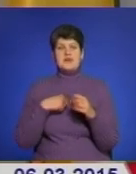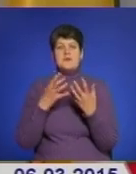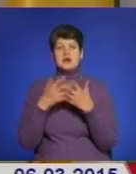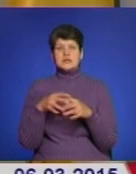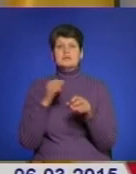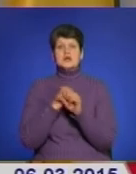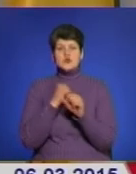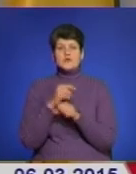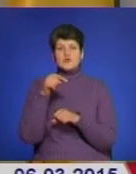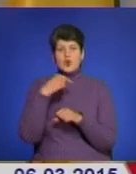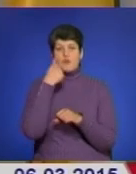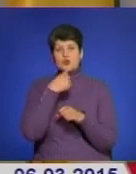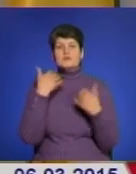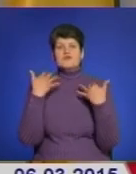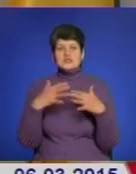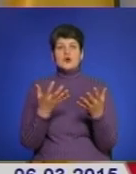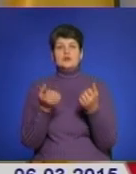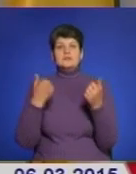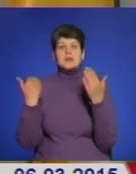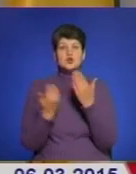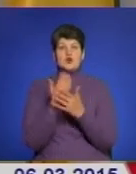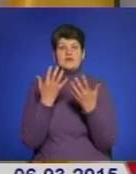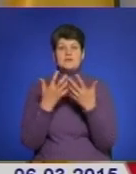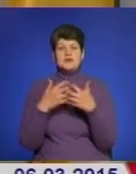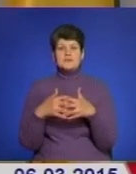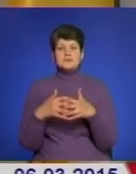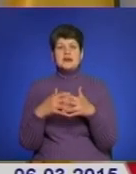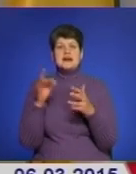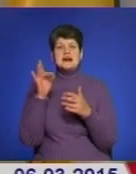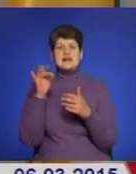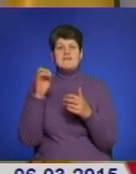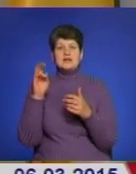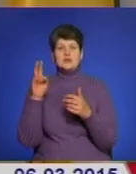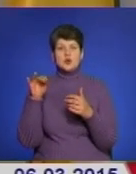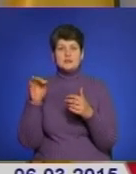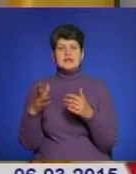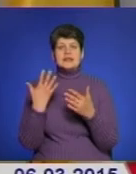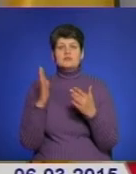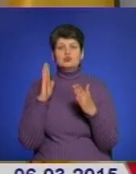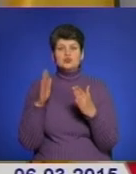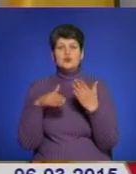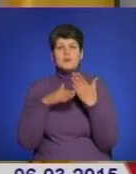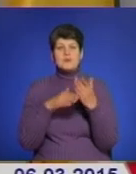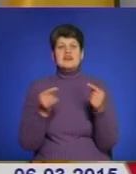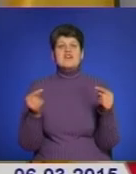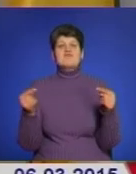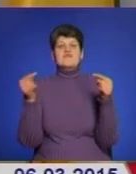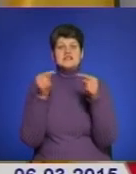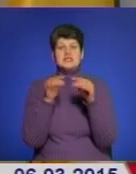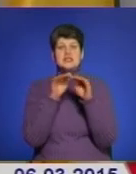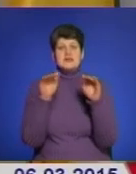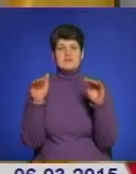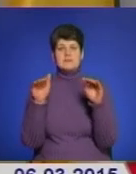цього року ми вже отримали новий апарат, рефрактометр. Це апарат, який буде допомагати визначити рівень